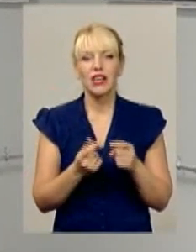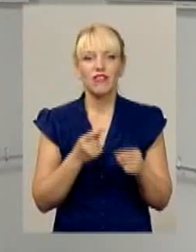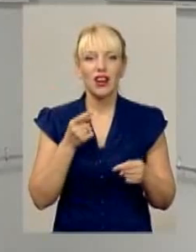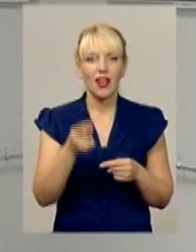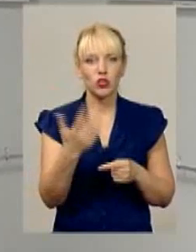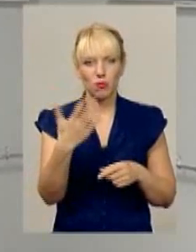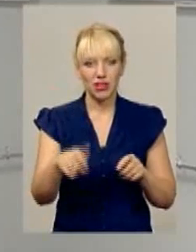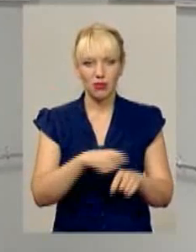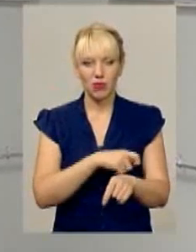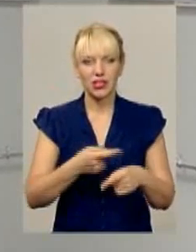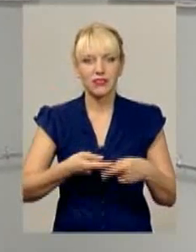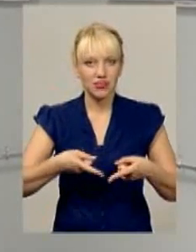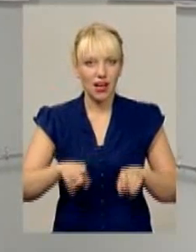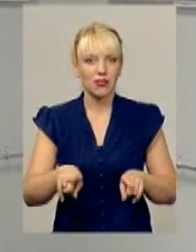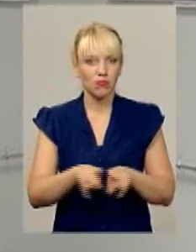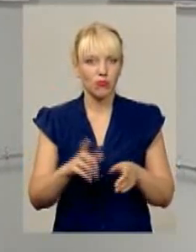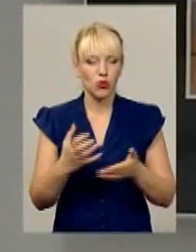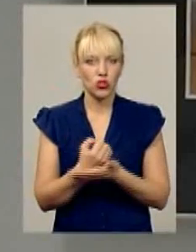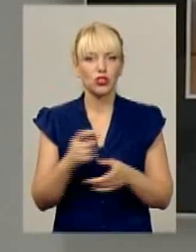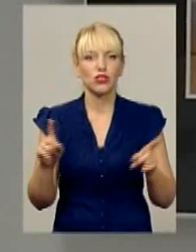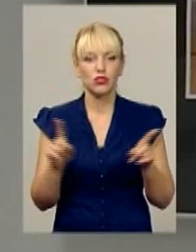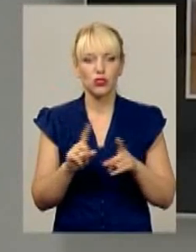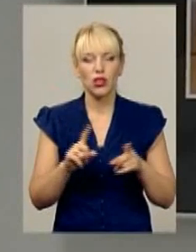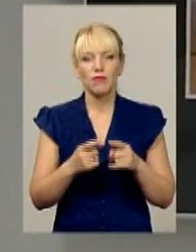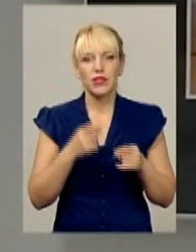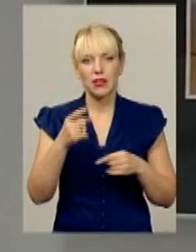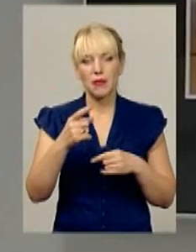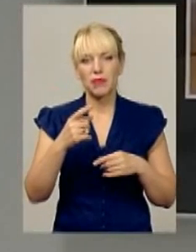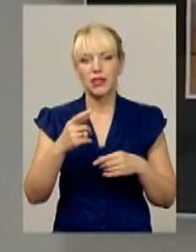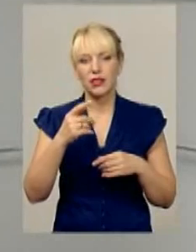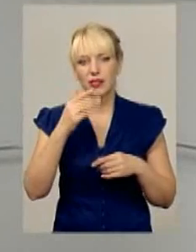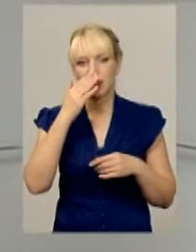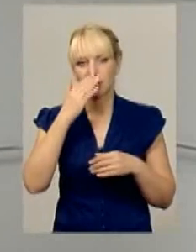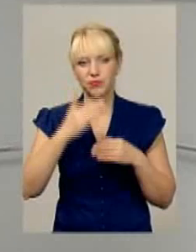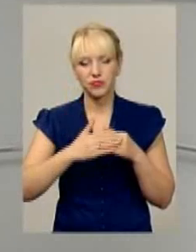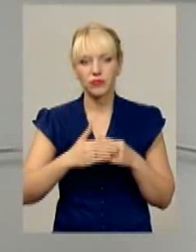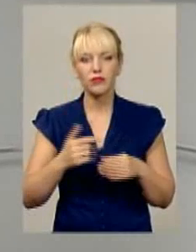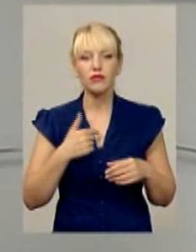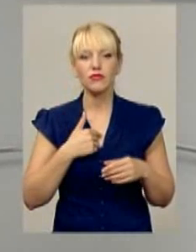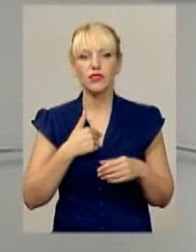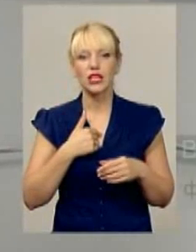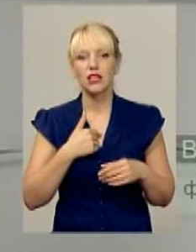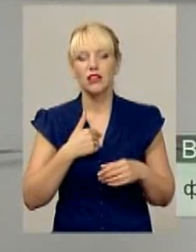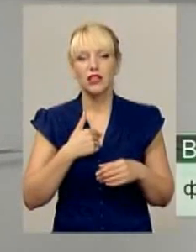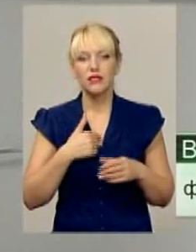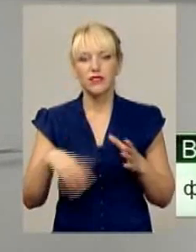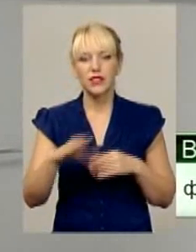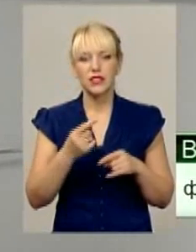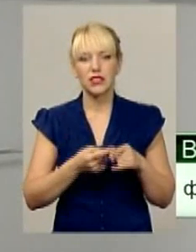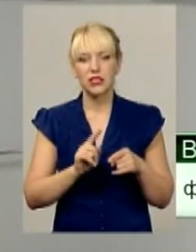дійсно так і б вийшли, бо в радіусі п'яти кілометрів воно не зовсім було б коретним. Насправді в мене всі ці